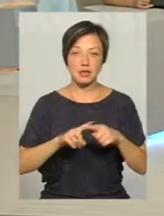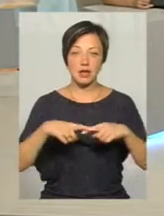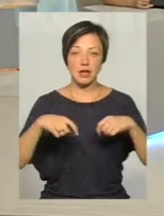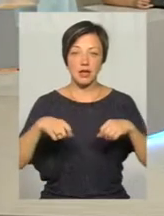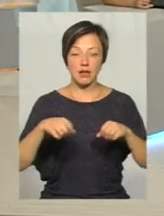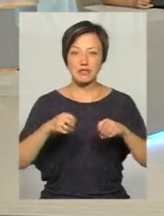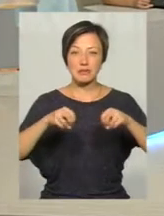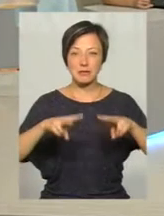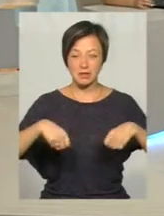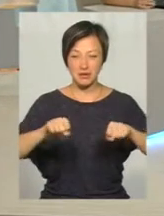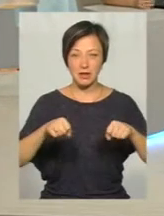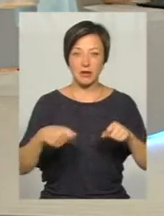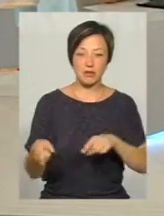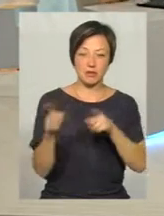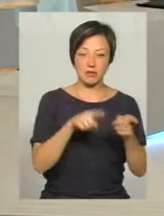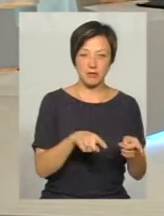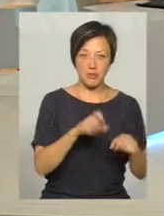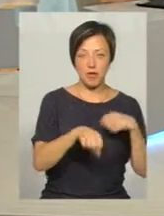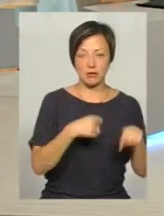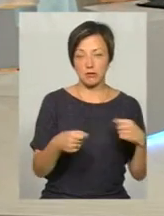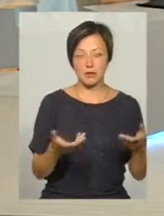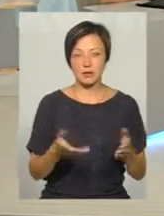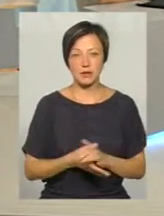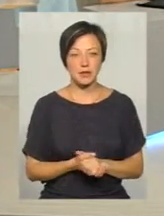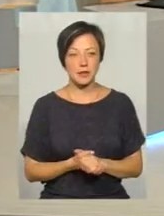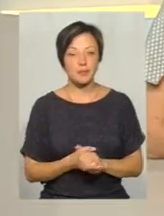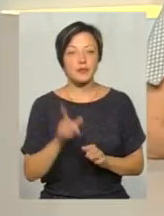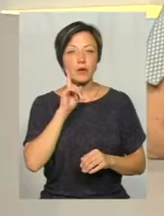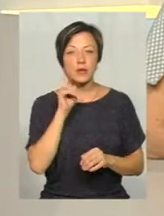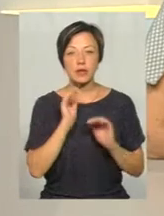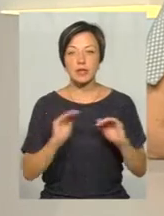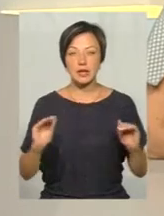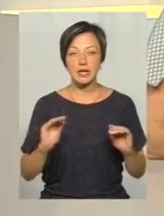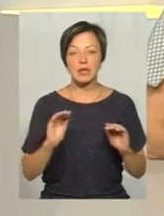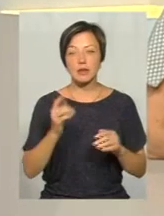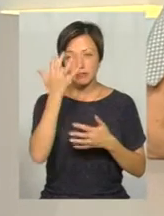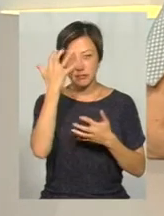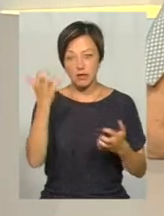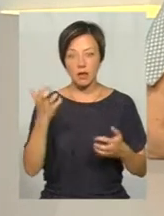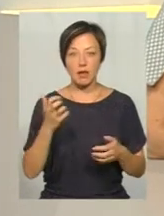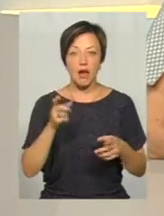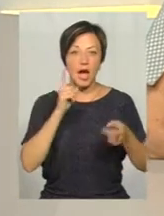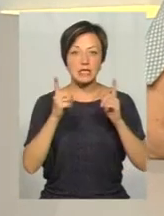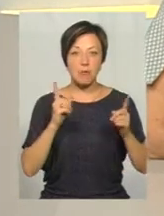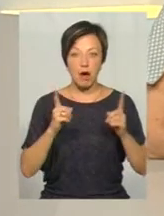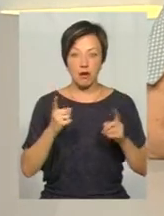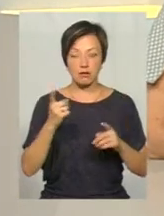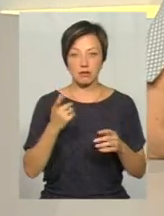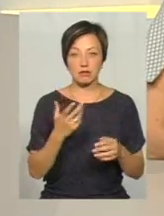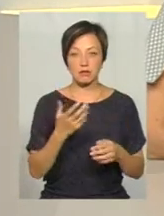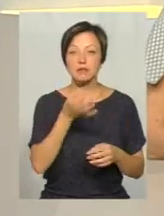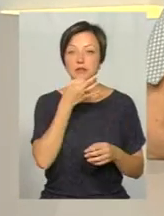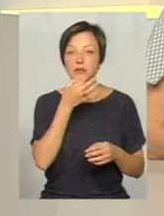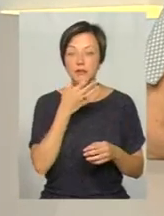з того самого велосипеда пересіла на гіроскутер. У підлітковому віці діти тяжіють до екстремальних захоплень. Ви вже про це згадували.